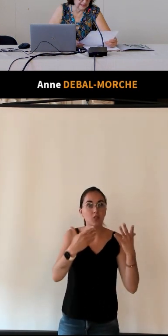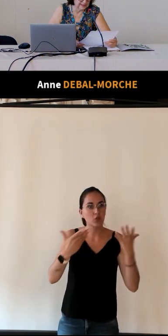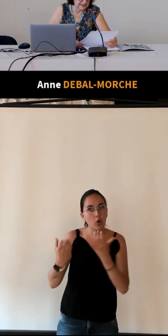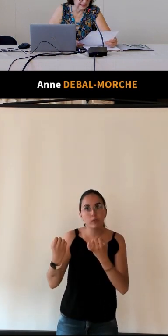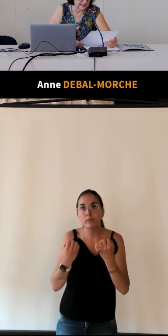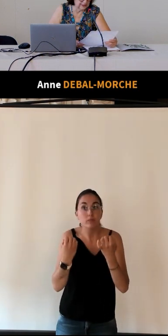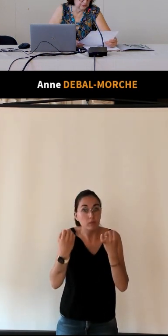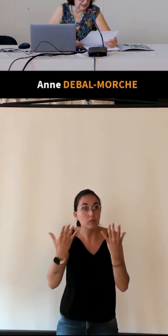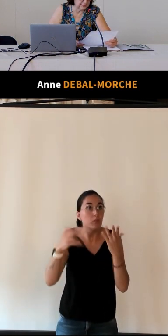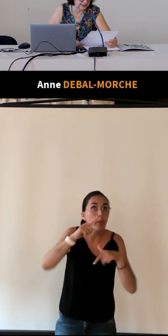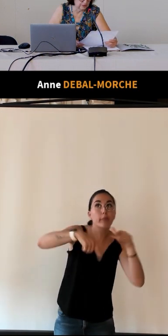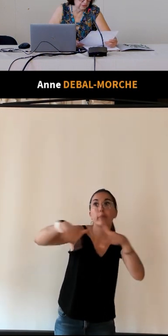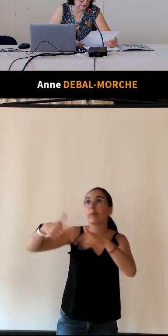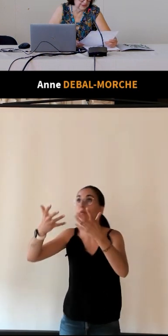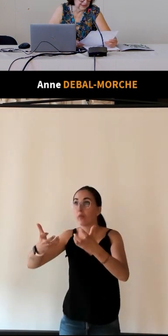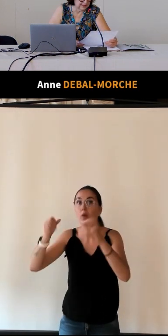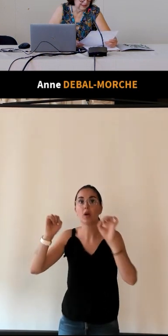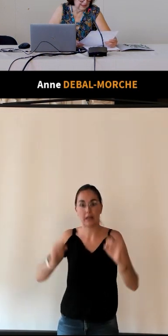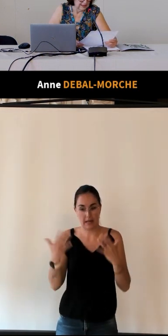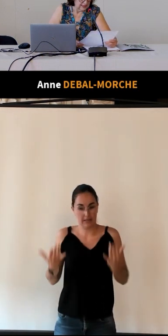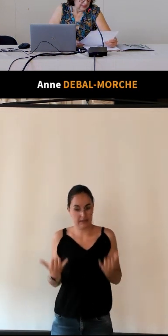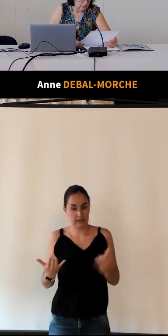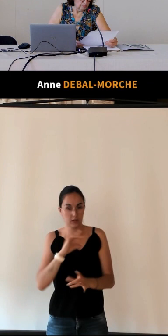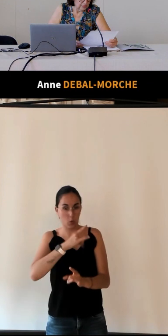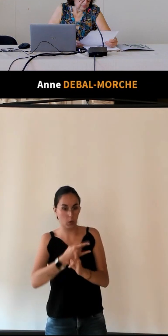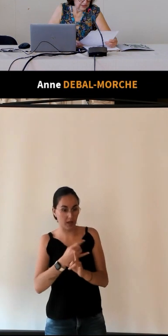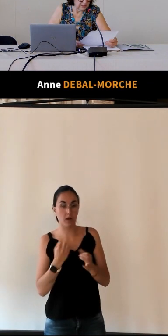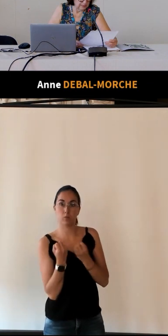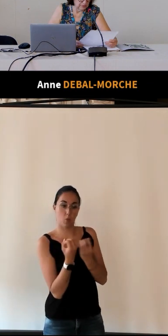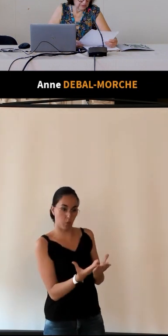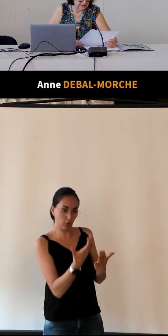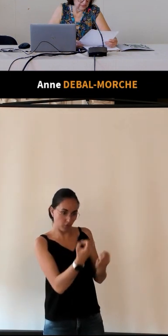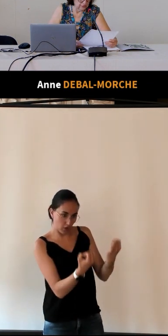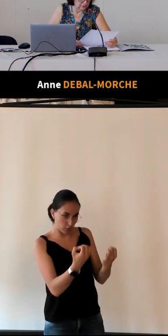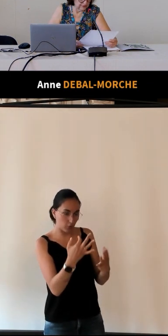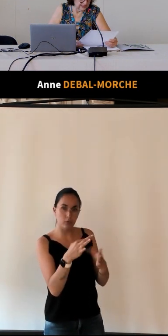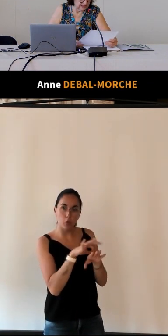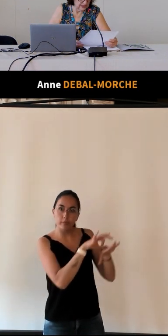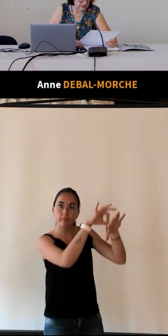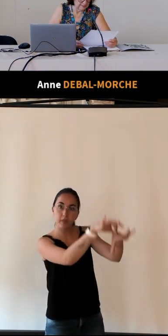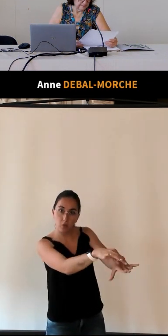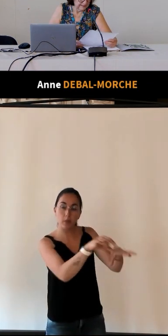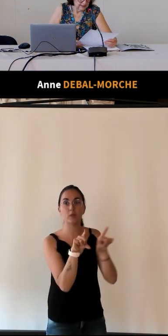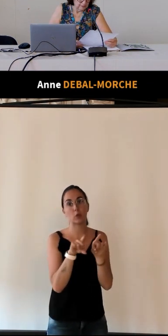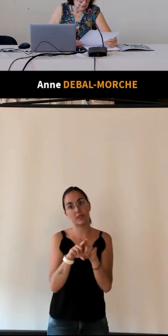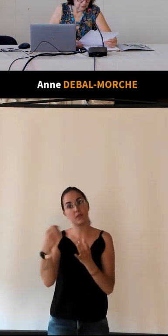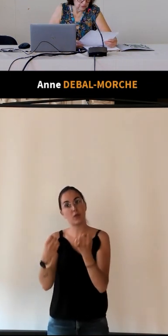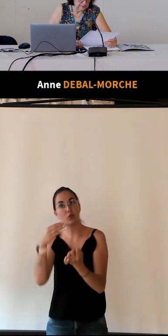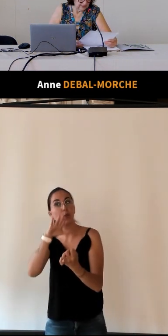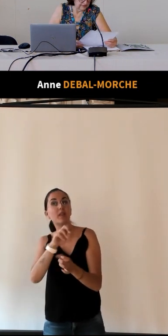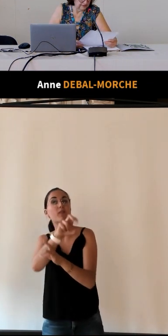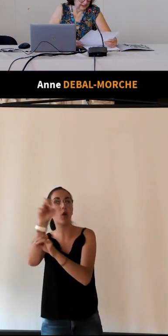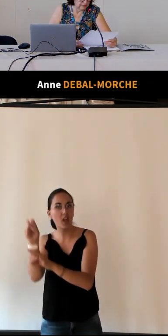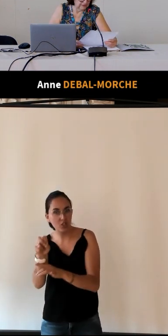prêtes et attelées dans la cour de l'hôtel. On pourra aussi s'y procurer des voitures de voyage. Monsieur